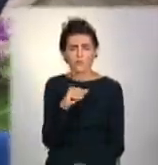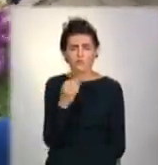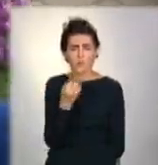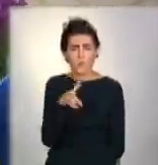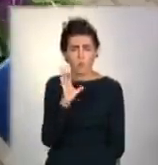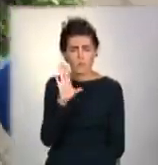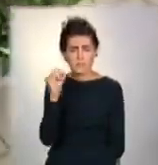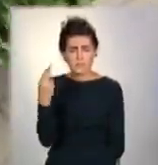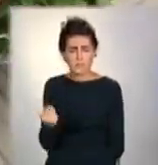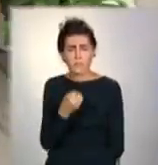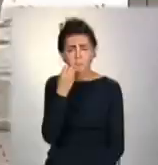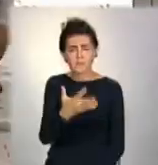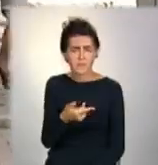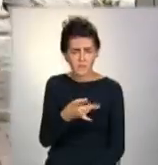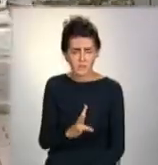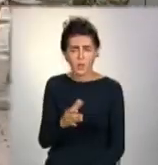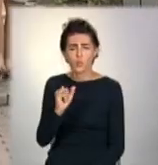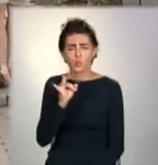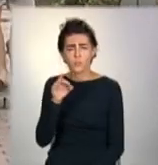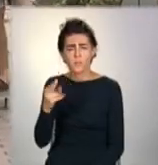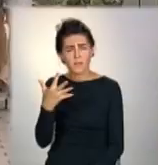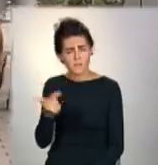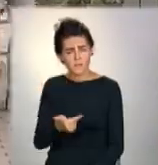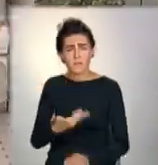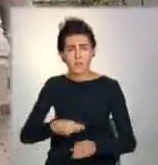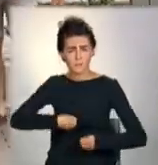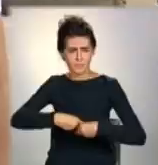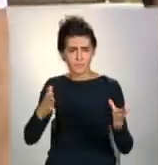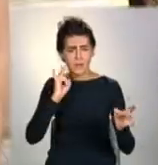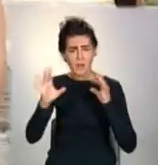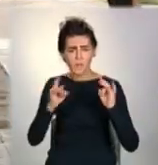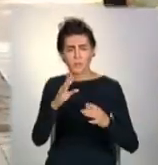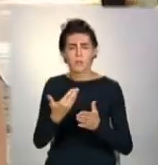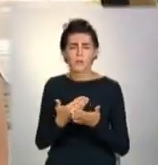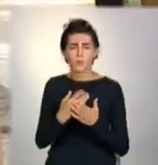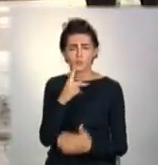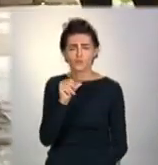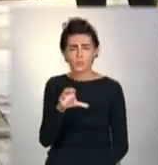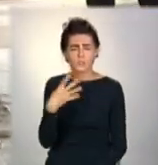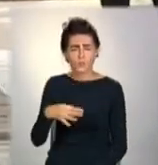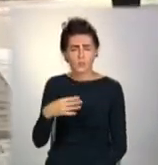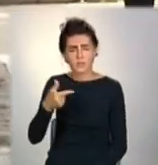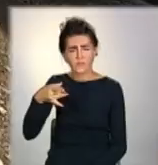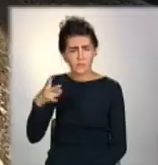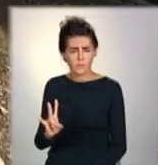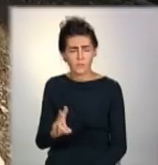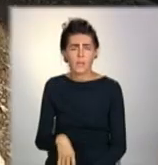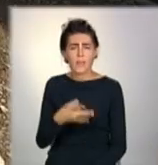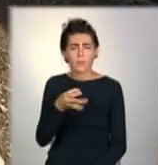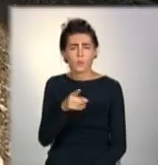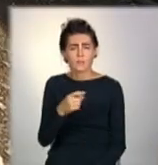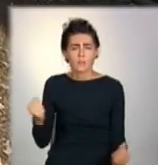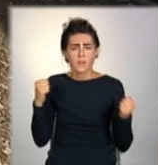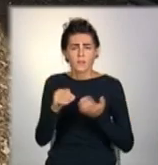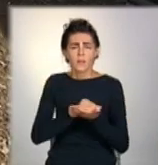гривень. Це по 5 гривень. За роздашу листівок платять від 40 гривень за годину, кажуть роботодавці. А ось тренерка